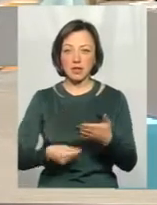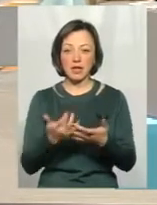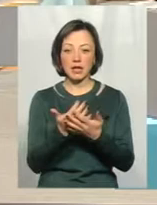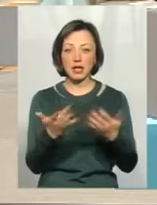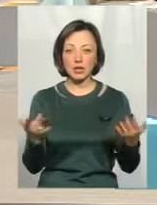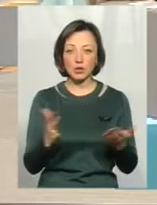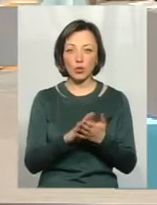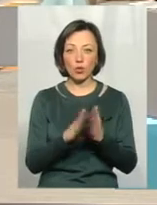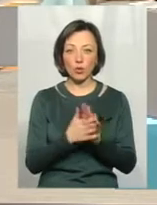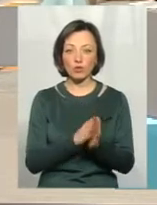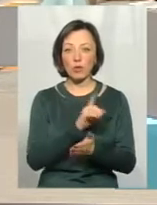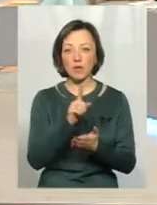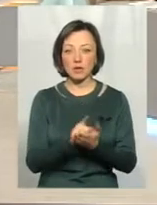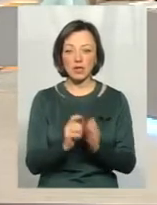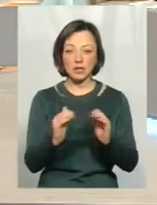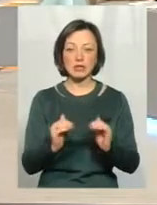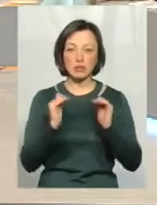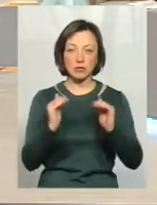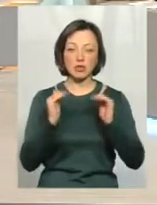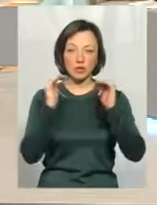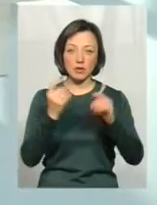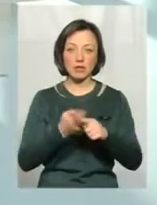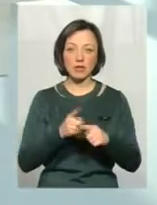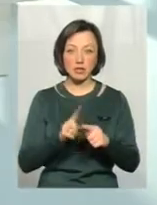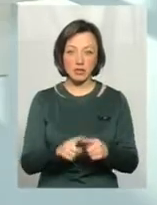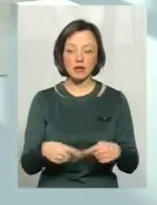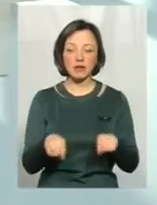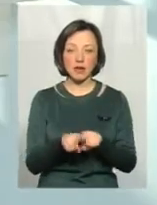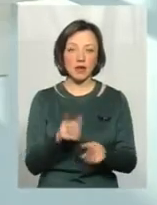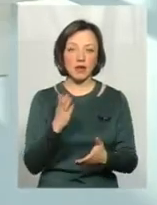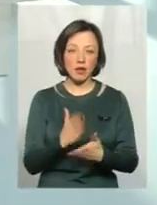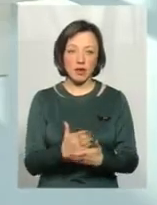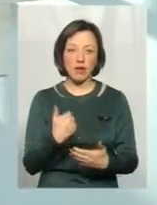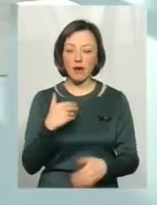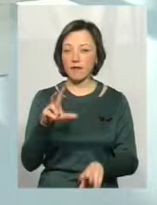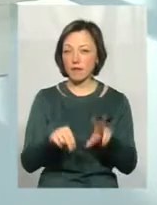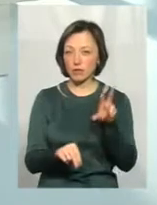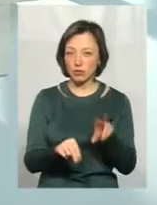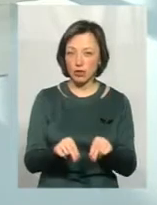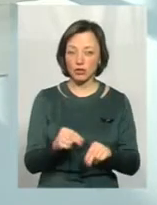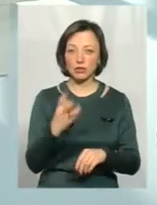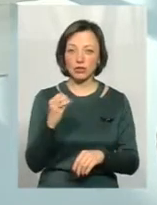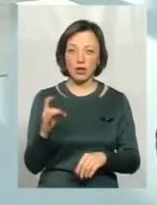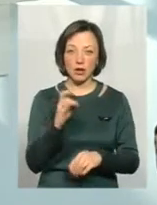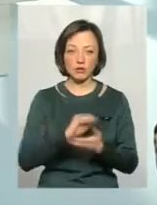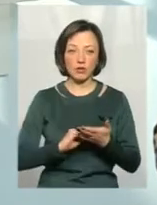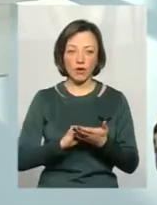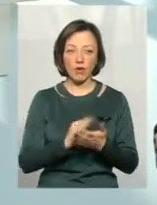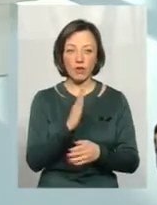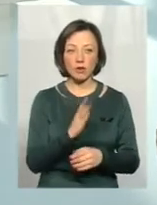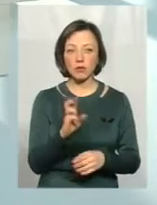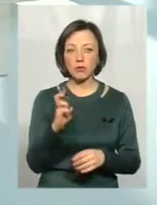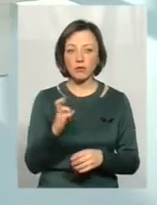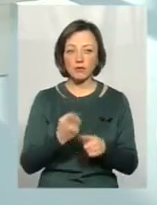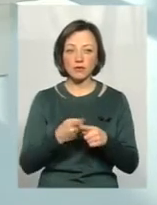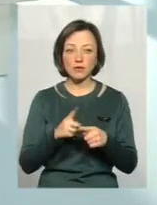'язалися фактично збільшувати цю ціну. А це, на жаль, саме так. І тому я вважаю, ще раз можу повторити, що Володимир Борисович